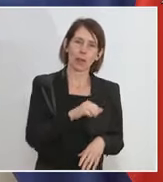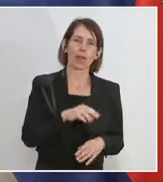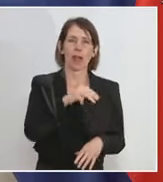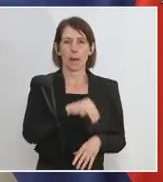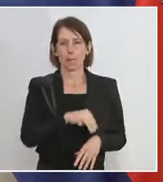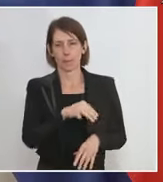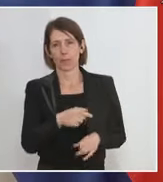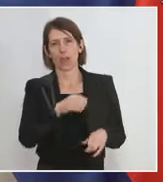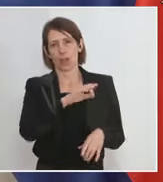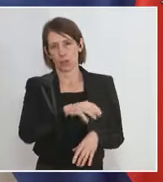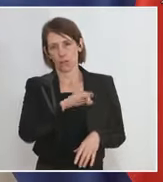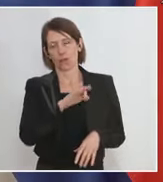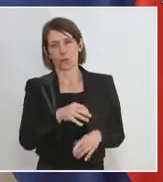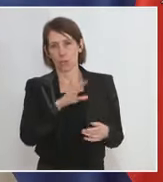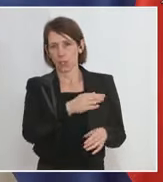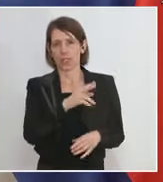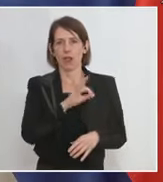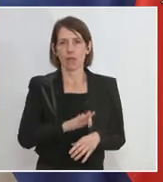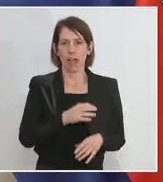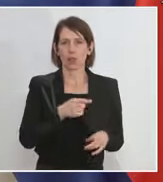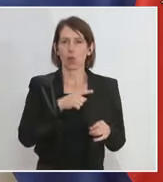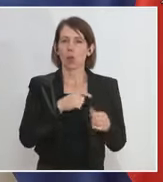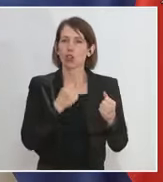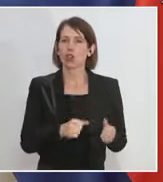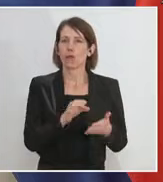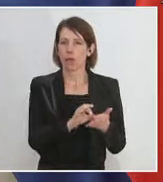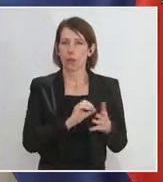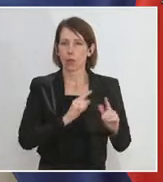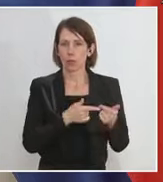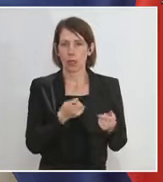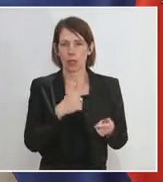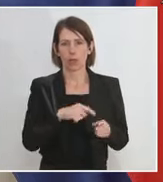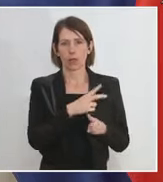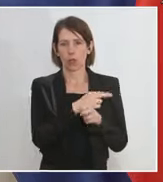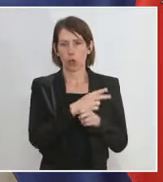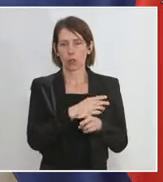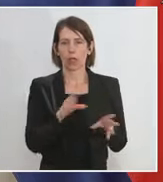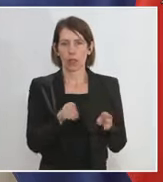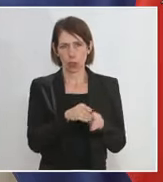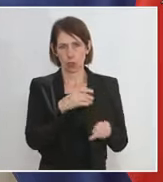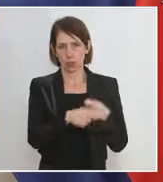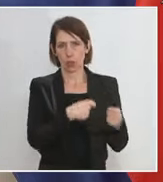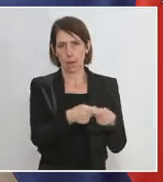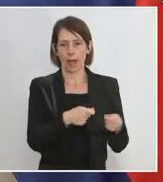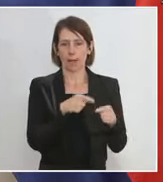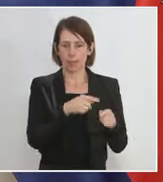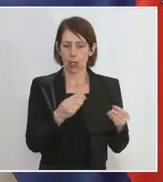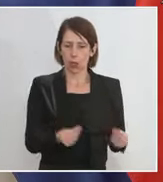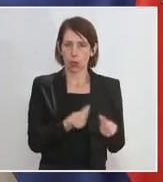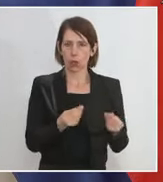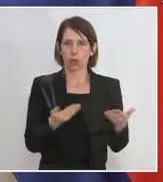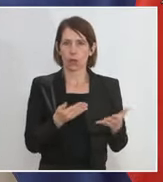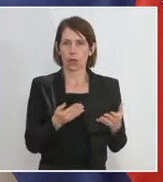Burkina Faso sind alle Schwerpunktländer der österreichischen Entwicklungszusammenarbeit. Länder, die aus unterschiedlichen Gründen, Stichwort